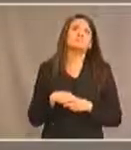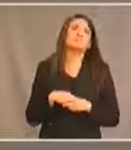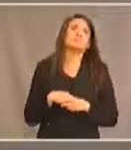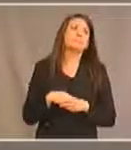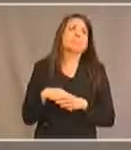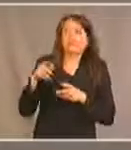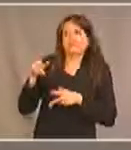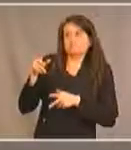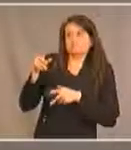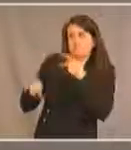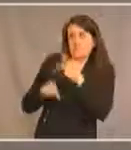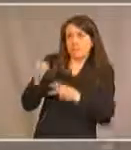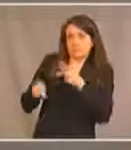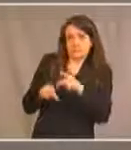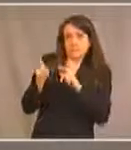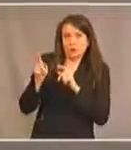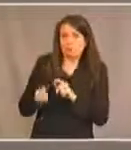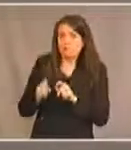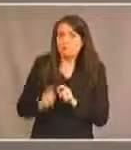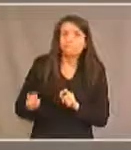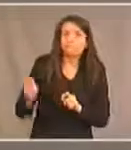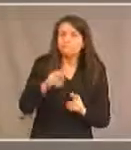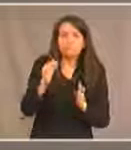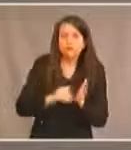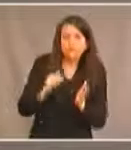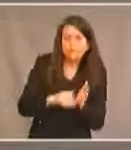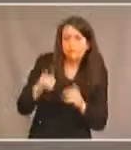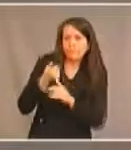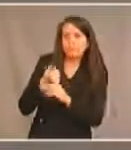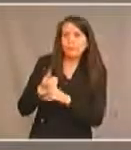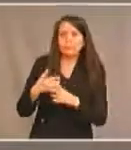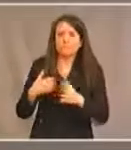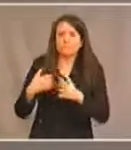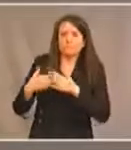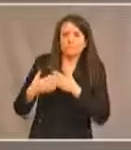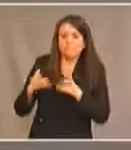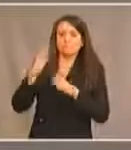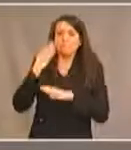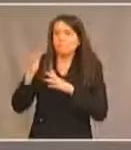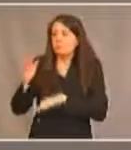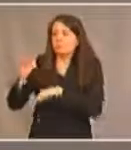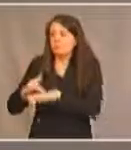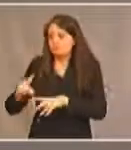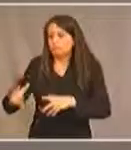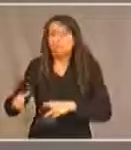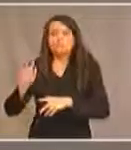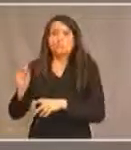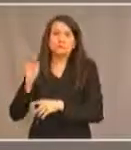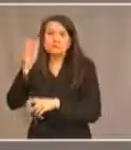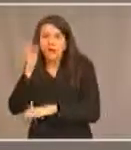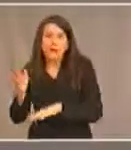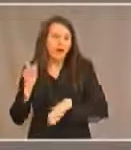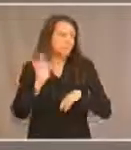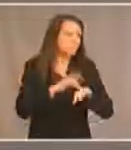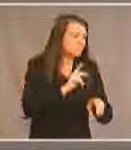qui doit se déplacer souvent d'une zone de compétence fédérale à une zone de compétence provinciale